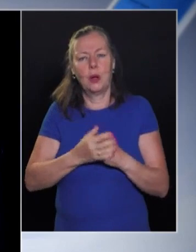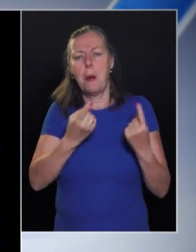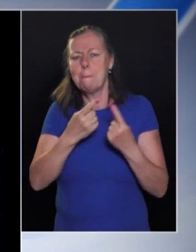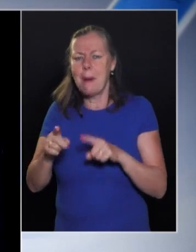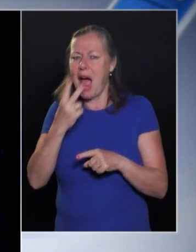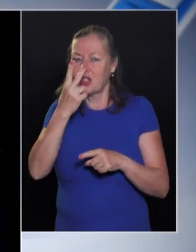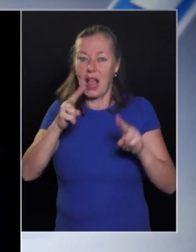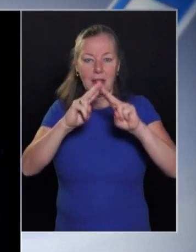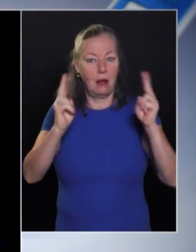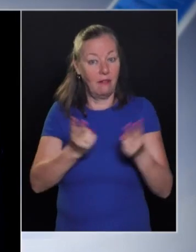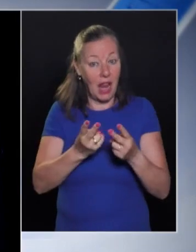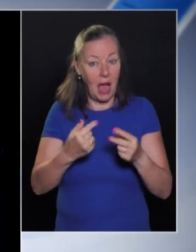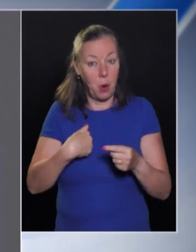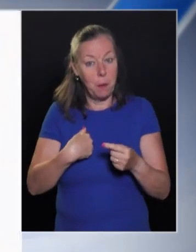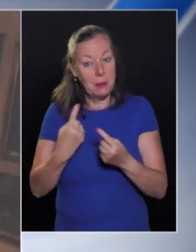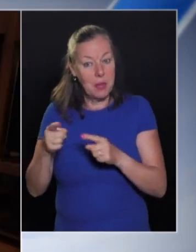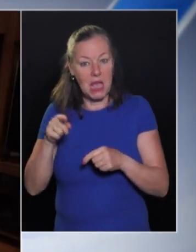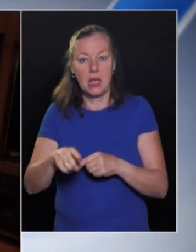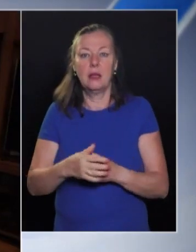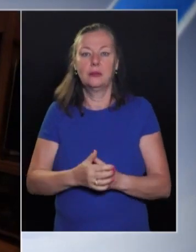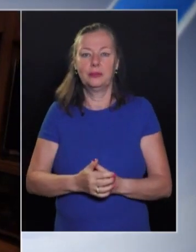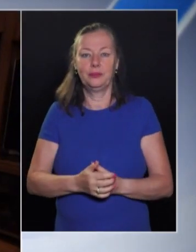látnak meg ők a világból, mint amit mi.